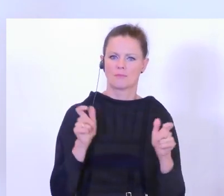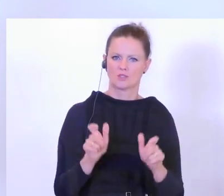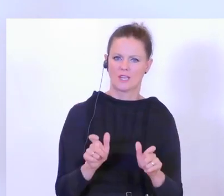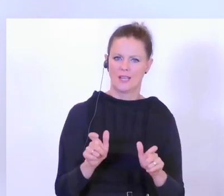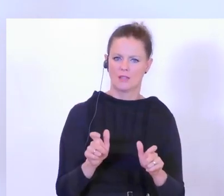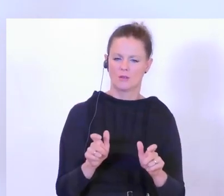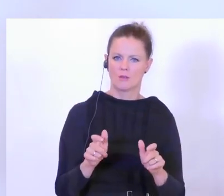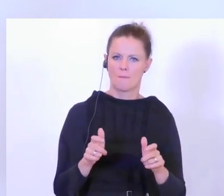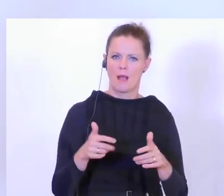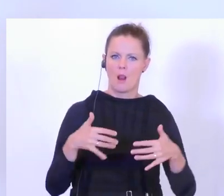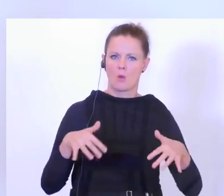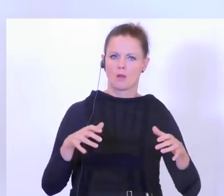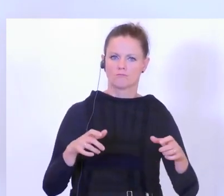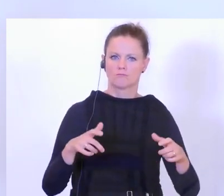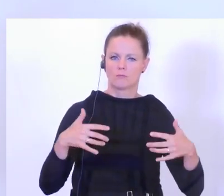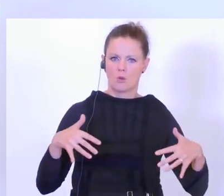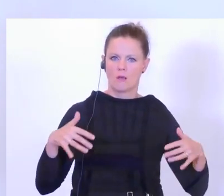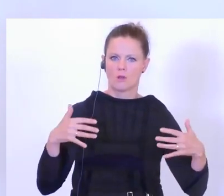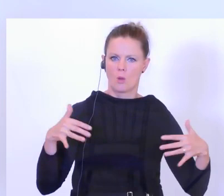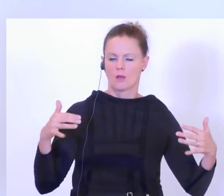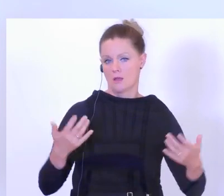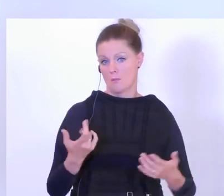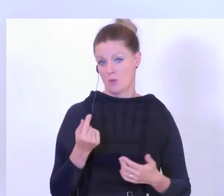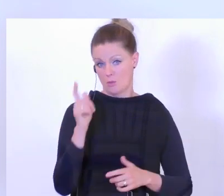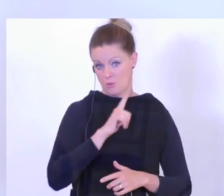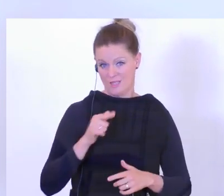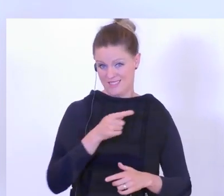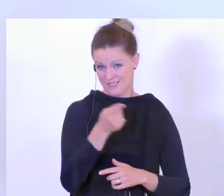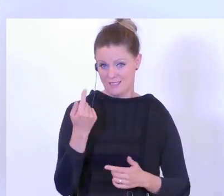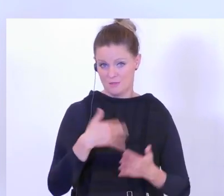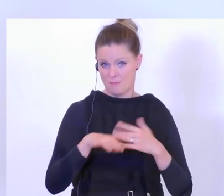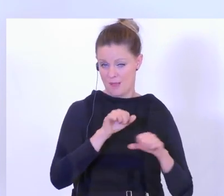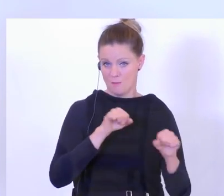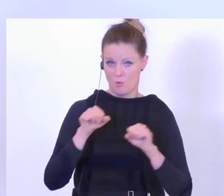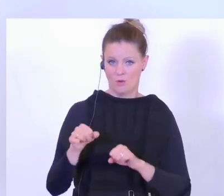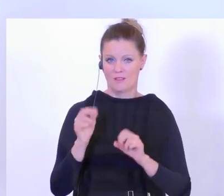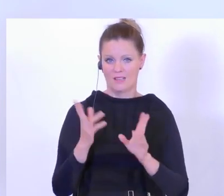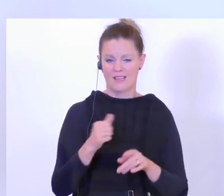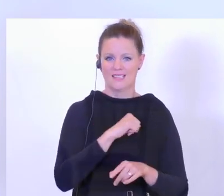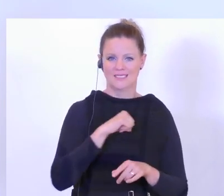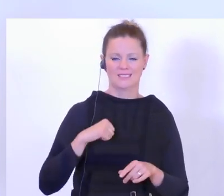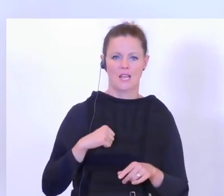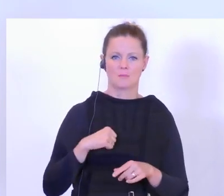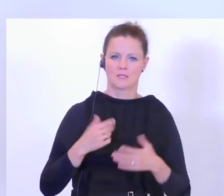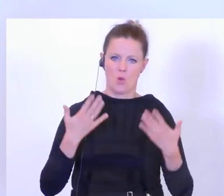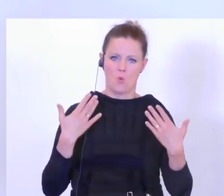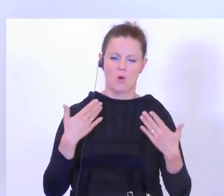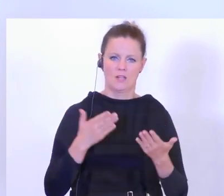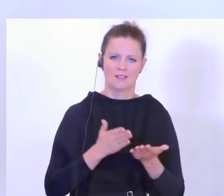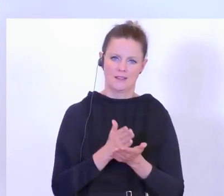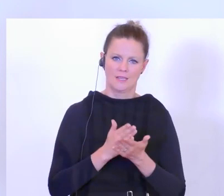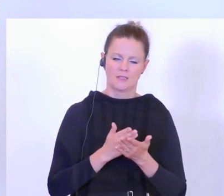stetig aufgelockert, damit die Polizistinnen und Polizisten mehr Möglichkeiten haben, sich auch selbst vom Dienst zu erholen.